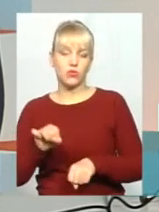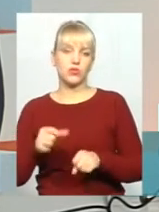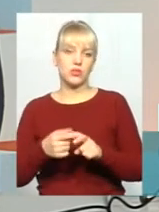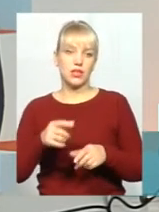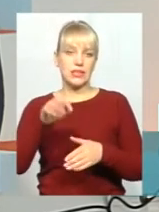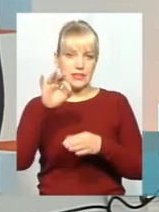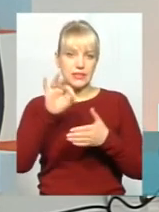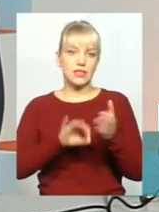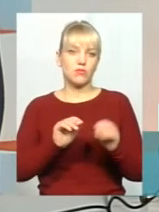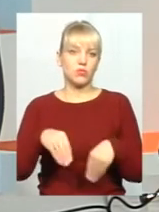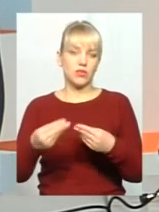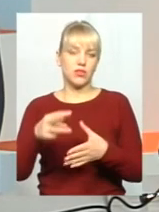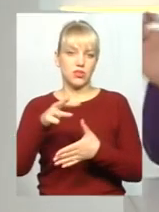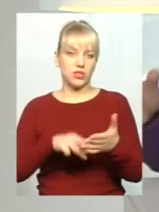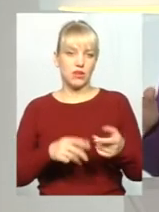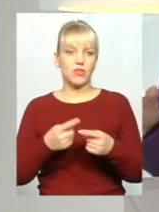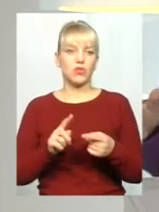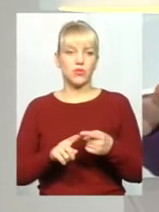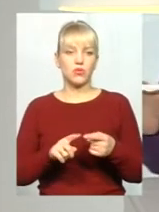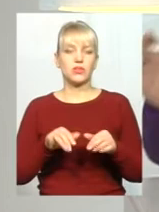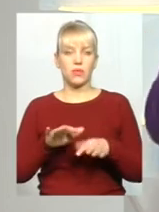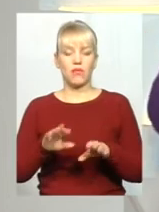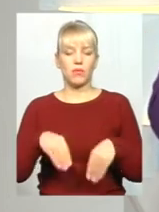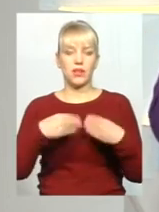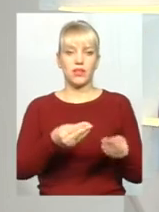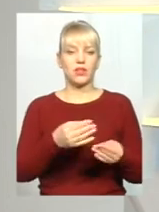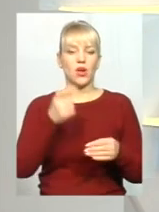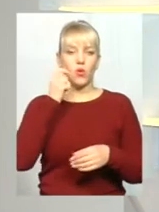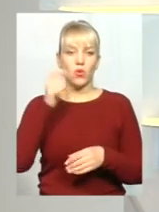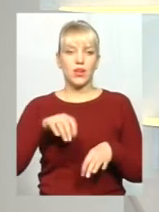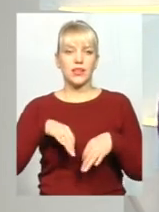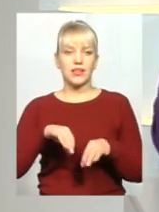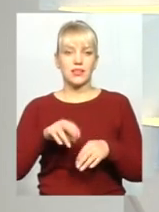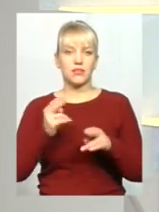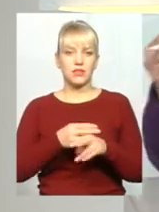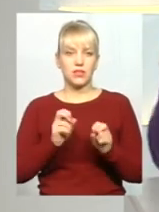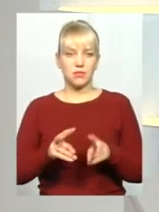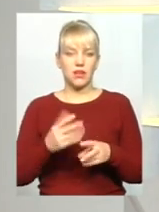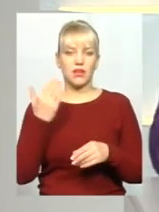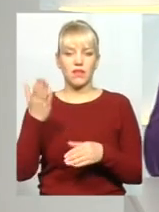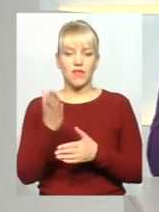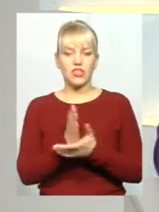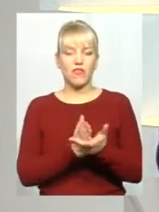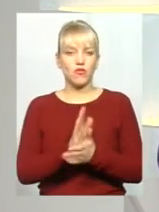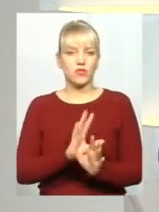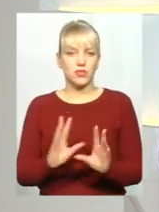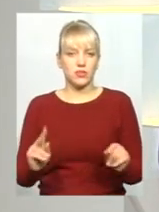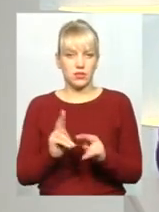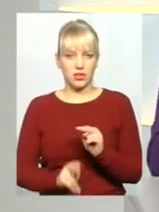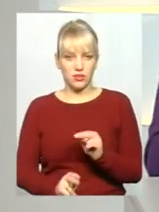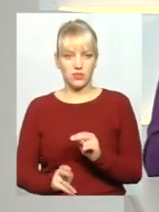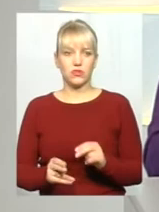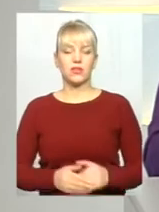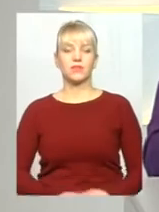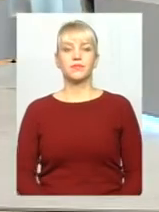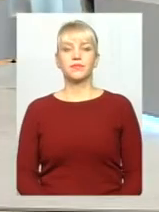Але знову ж таки, ви передаєте цю справу Укртрансбезпеку, і на цьому, ну, ваша функція в цьому ланцюжочку, вона